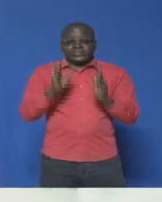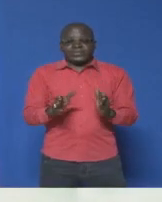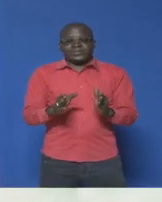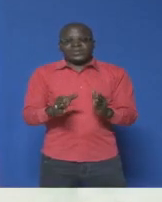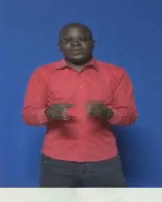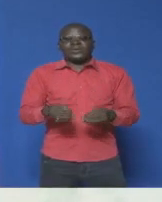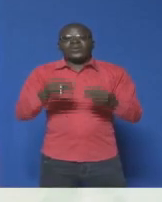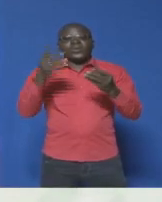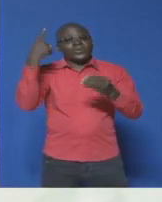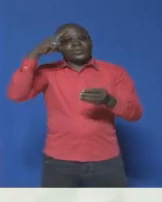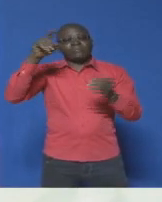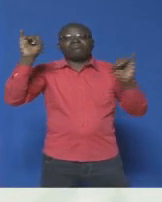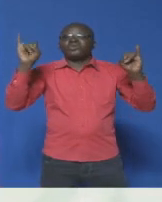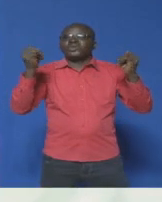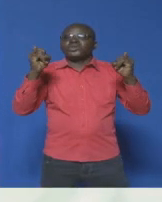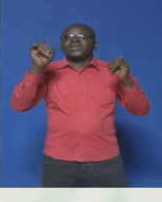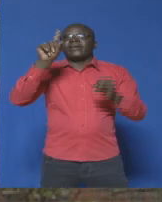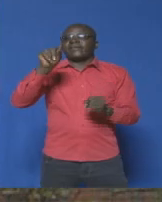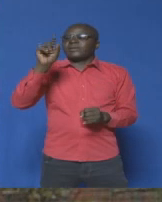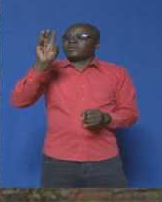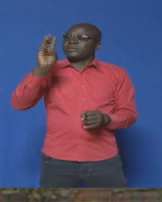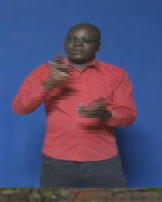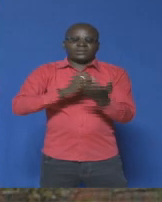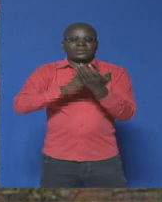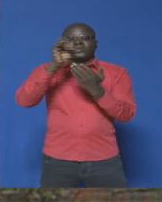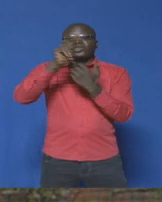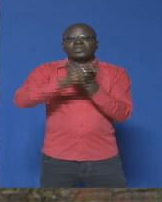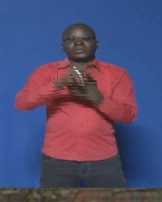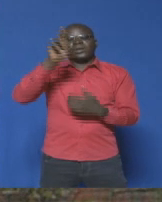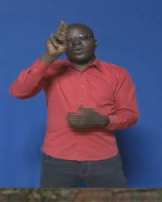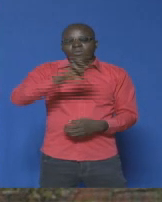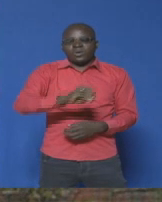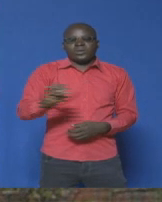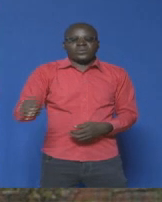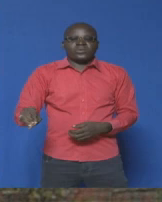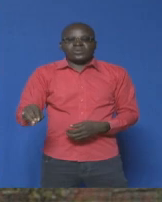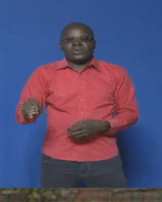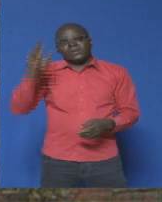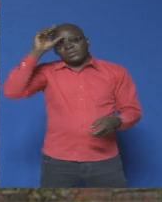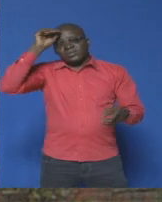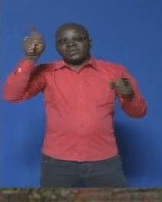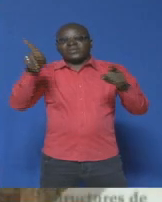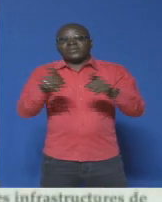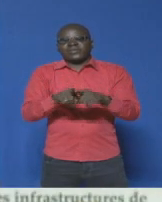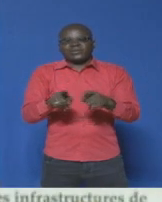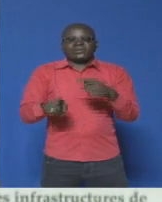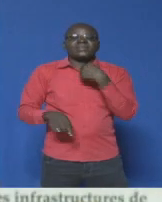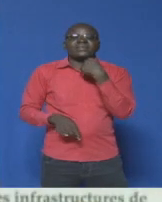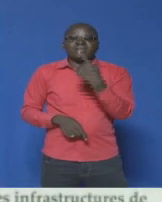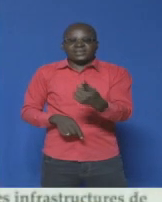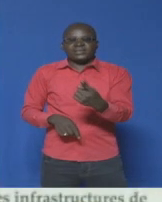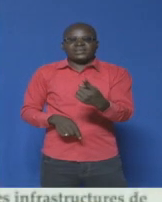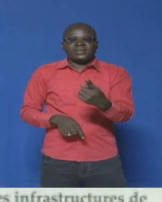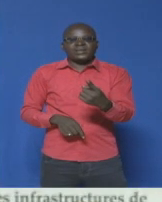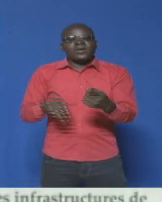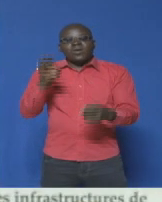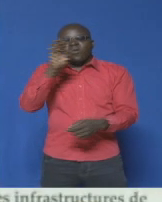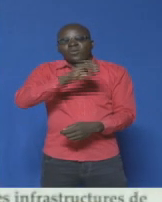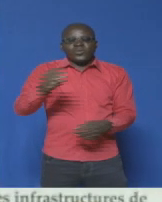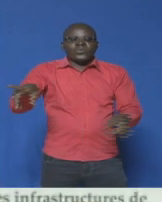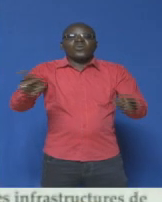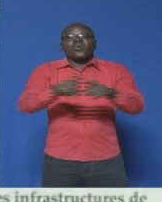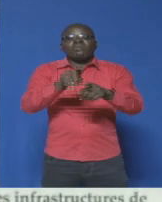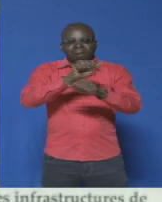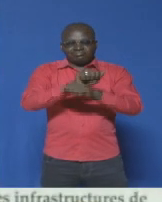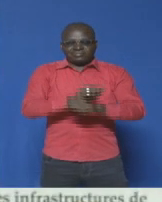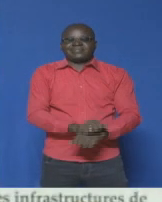ce jeudi 26 juillet à Ouagadougou. Notre confrère compte l'événement en ces termes. Ouagadougou, comme d'habitude, s